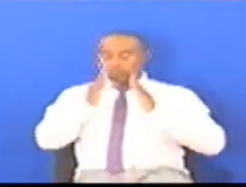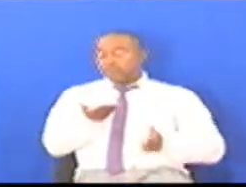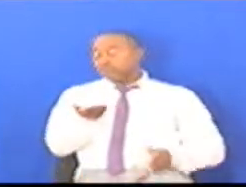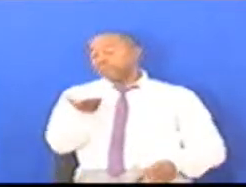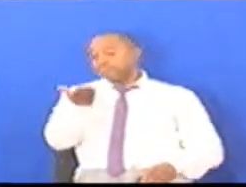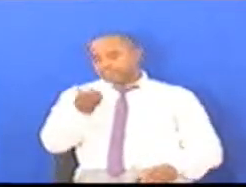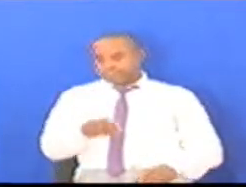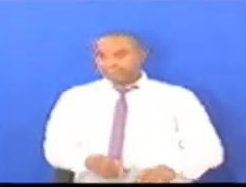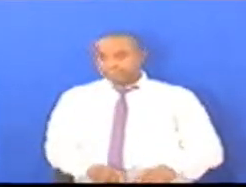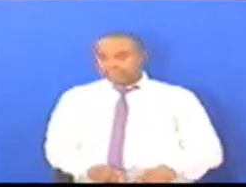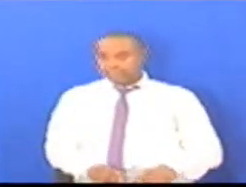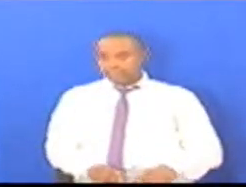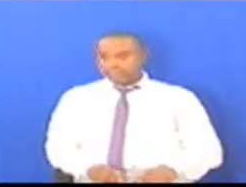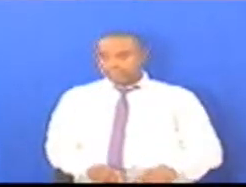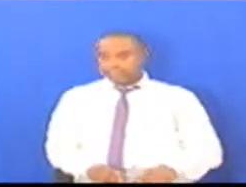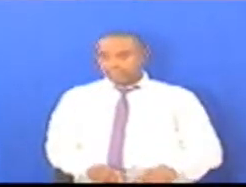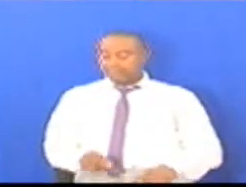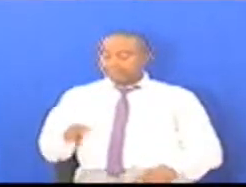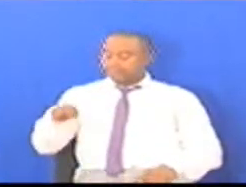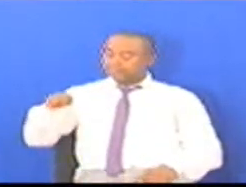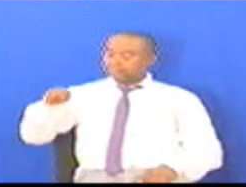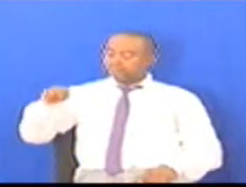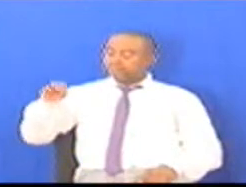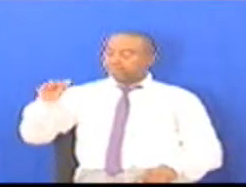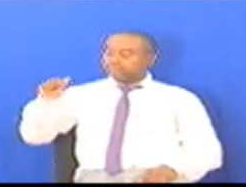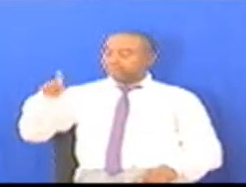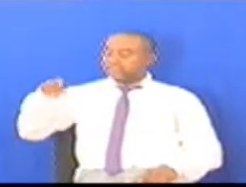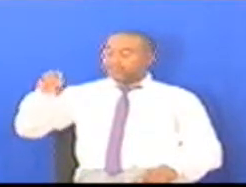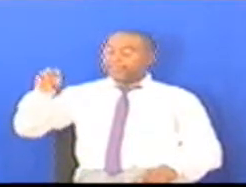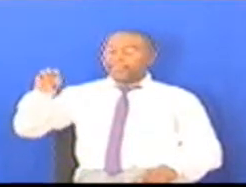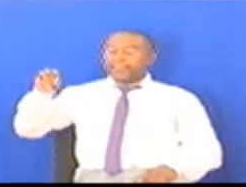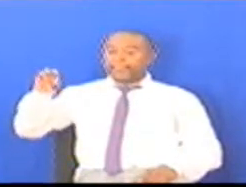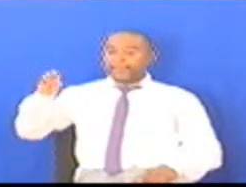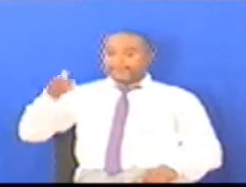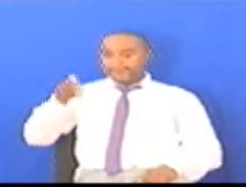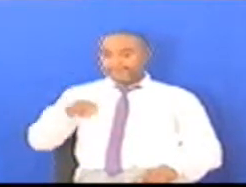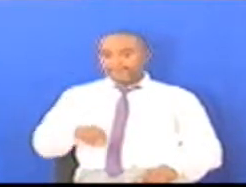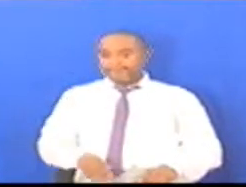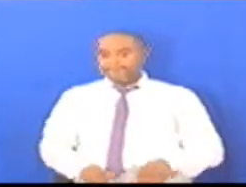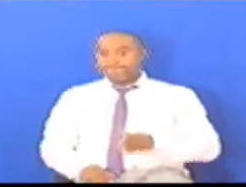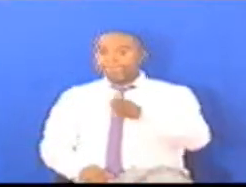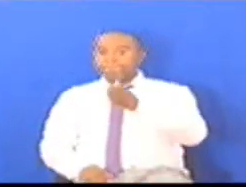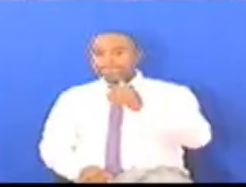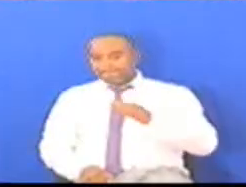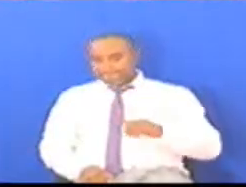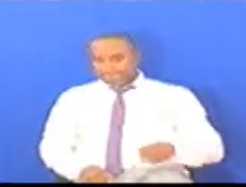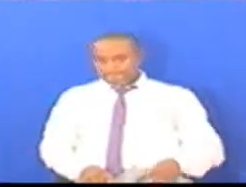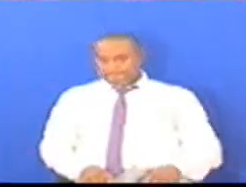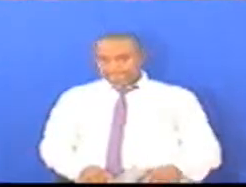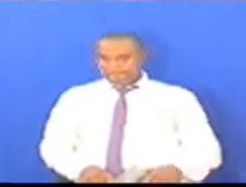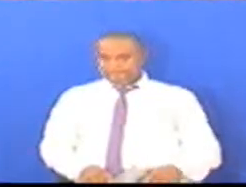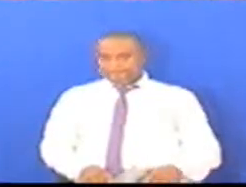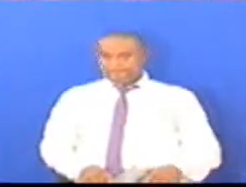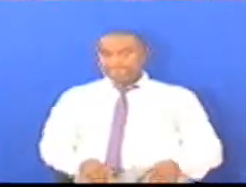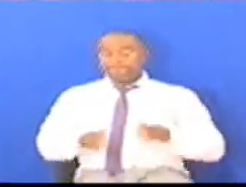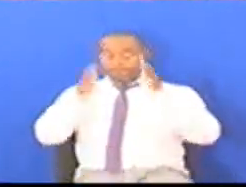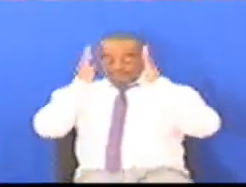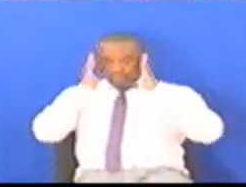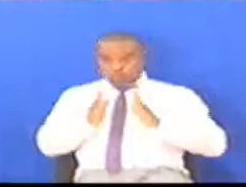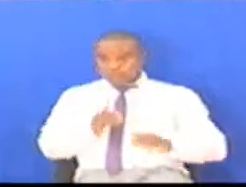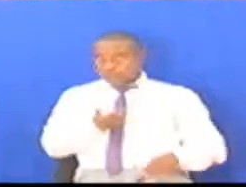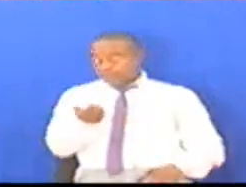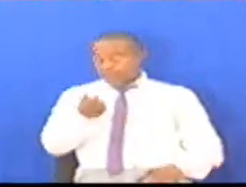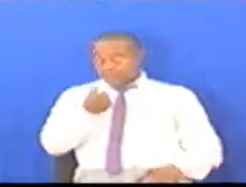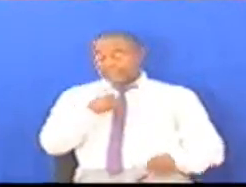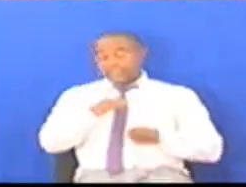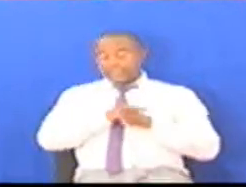kiti PAC Atafatua na mwishimwa Ruth Morrell Mwishimwa speaker Nishukwe nafasi Mwishimwa Salma Kikweta